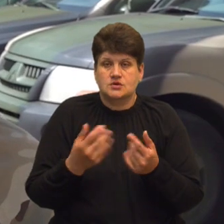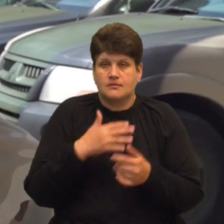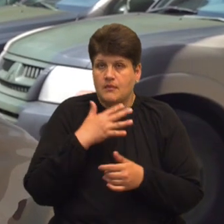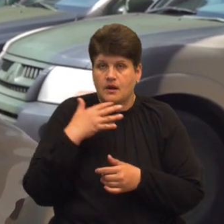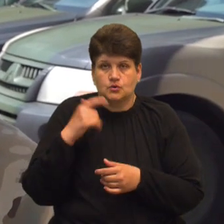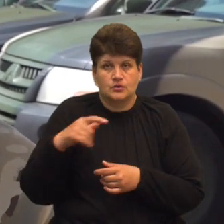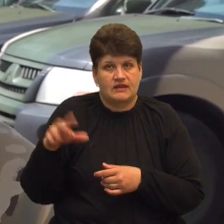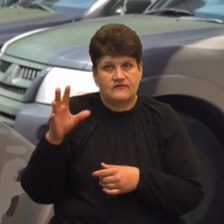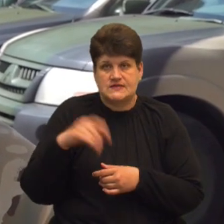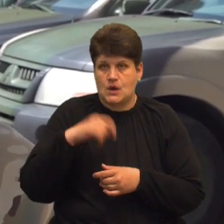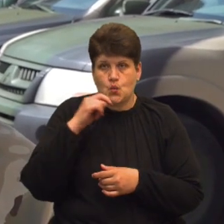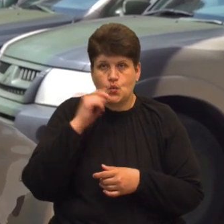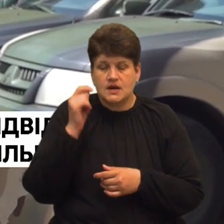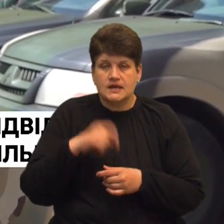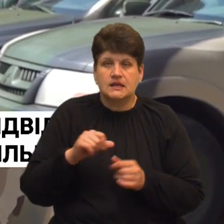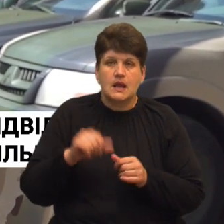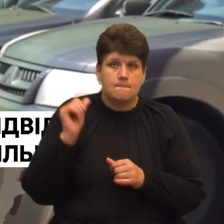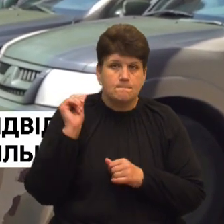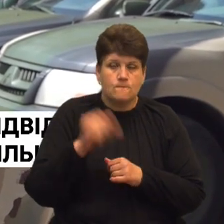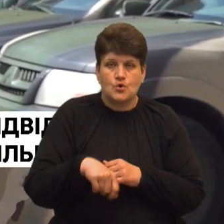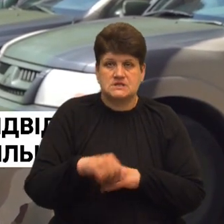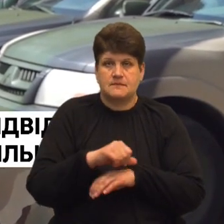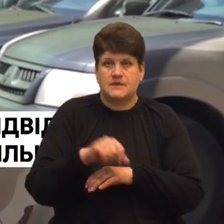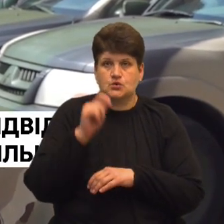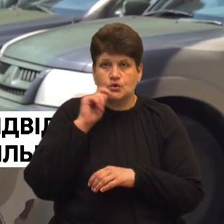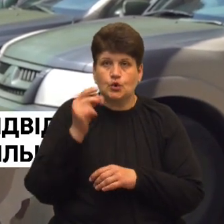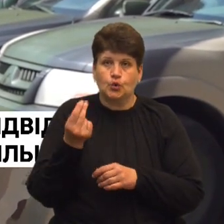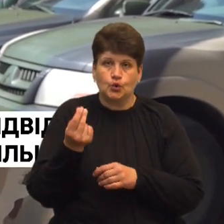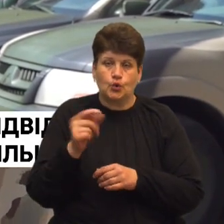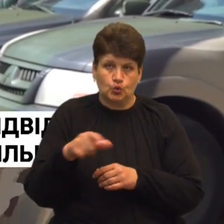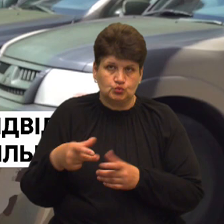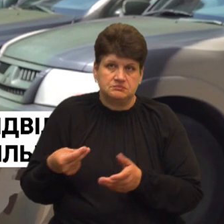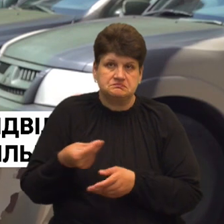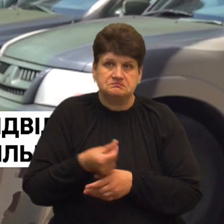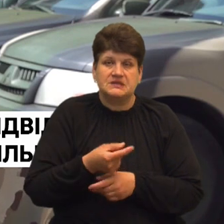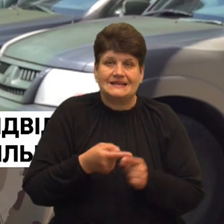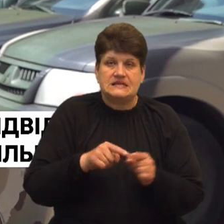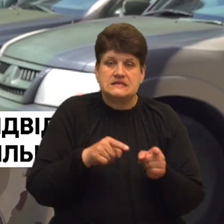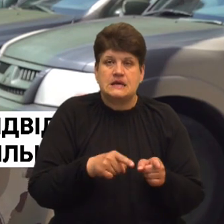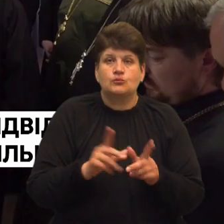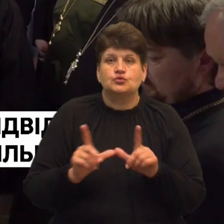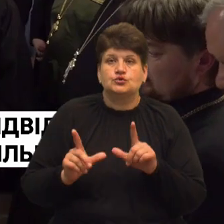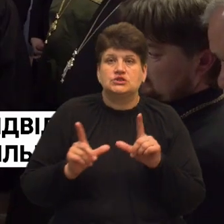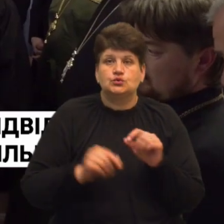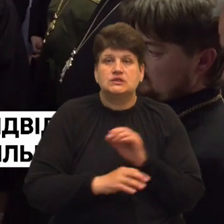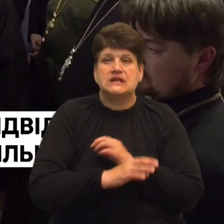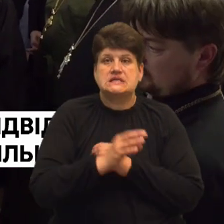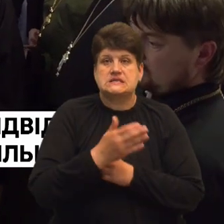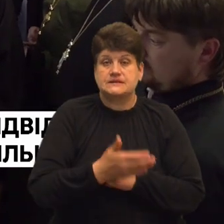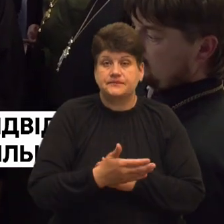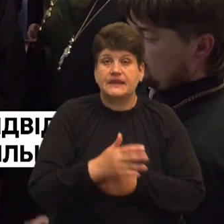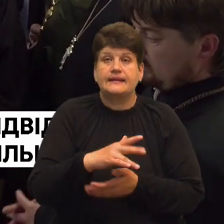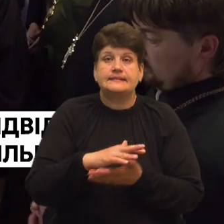Україна, і поза межами України також люди спонсоруються, будуть вони їхати на схід. Далі